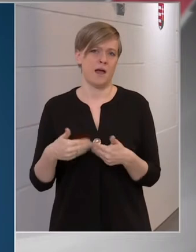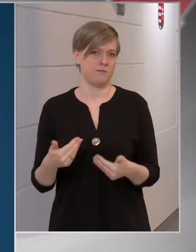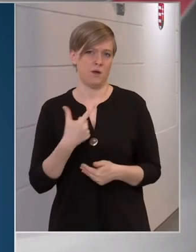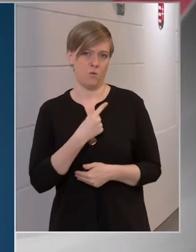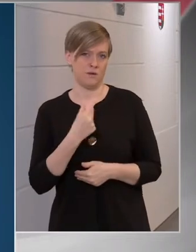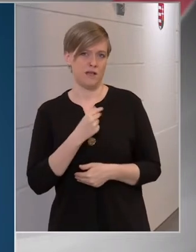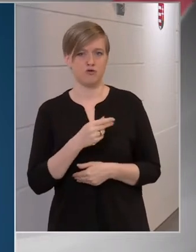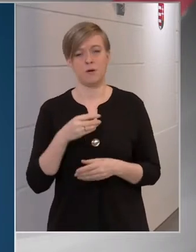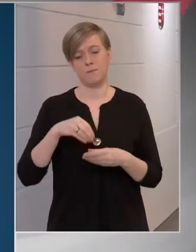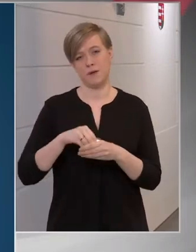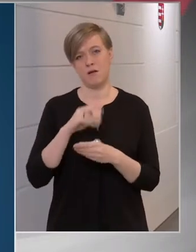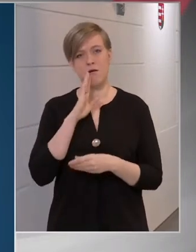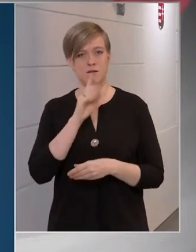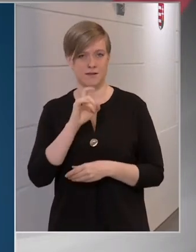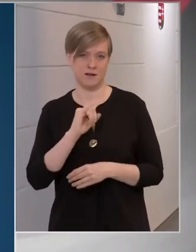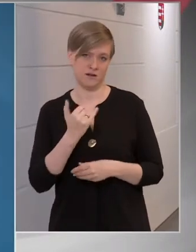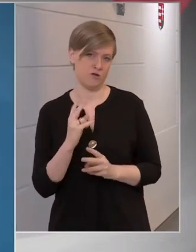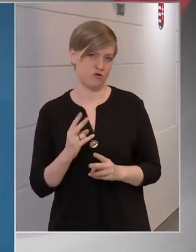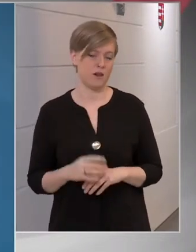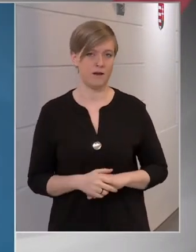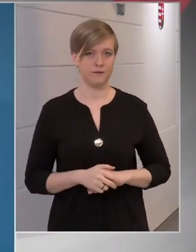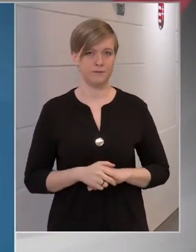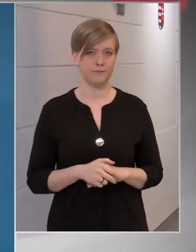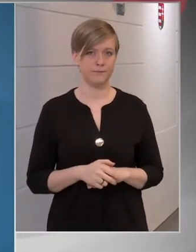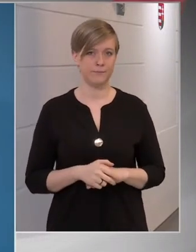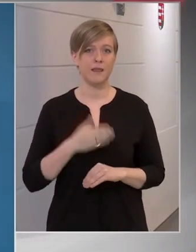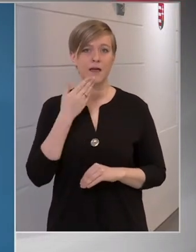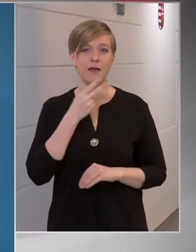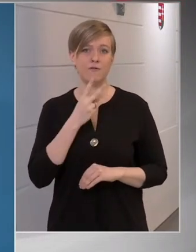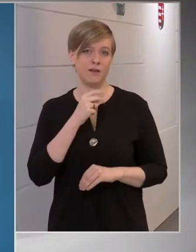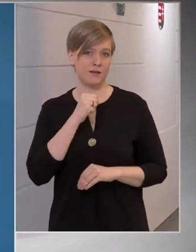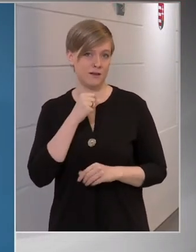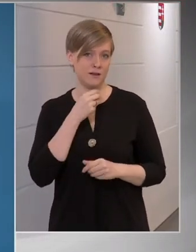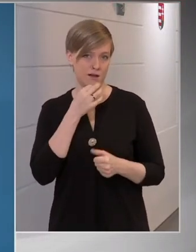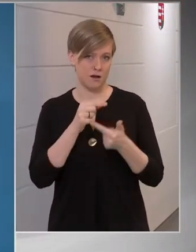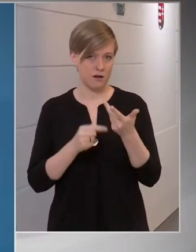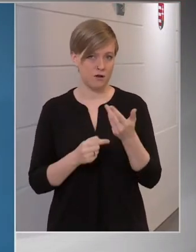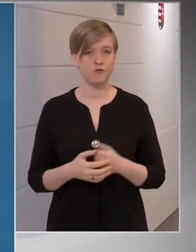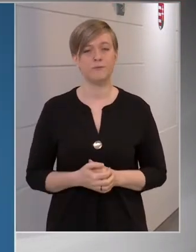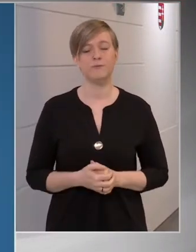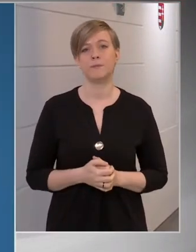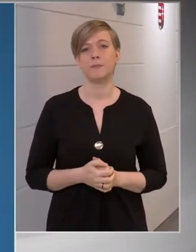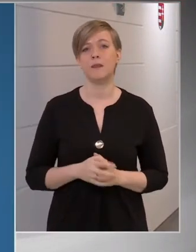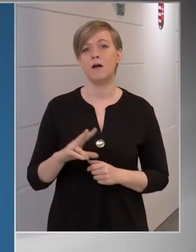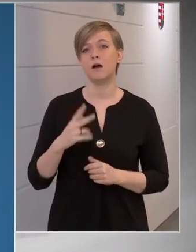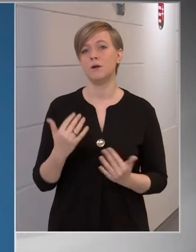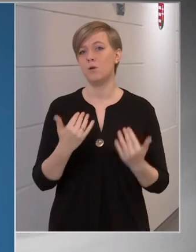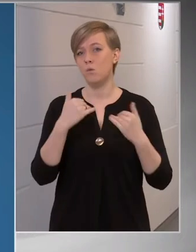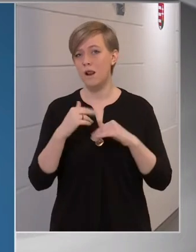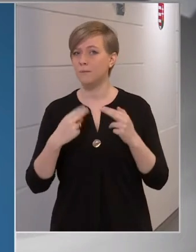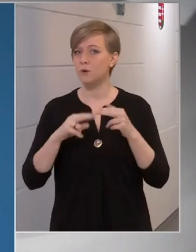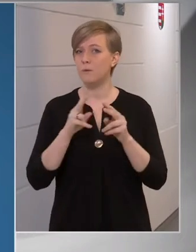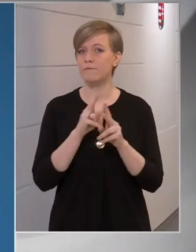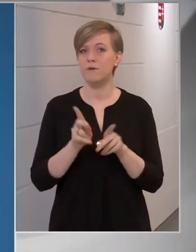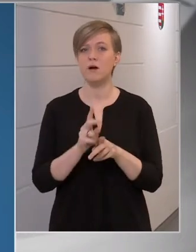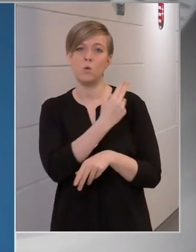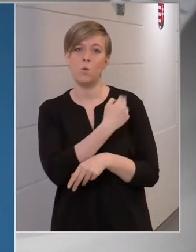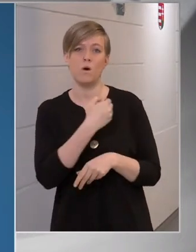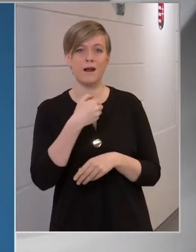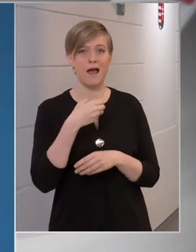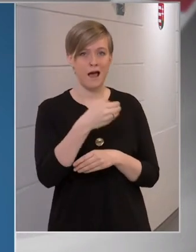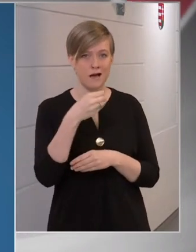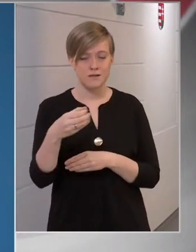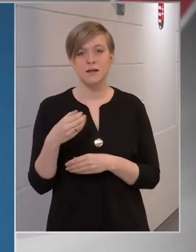asztalazenekának is lehetnek. A HVG kérdései következnek most. A harmadik hullámban jóval többen van a kórházban és